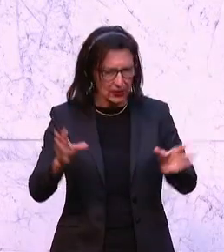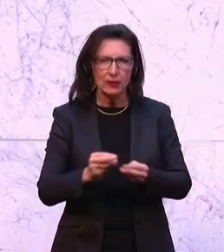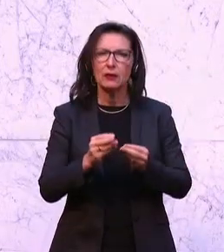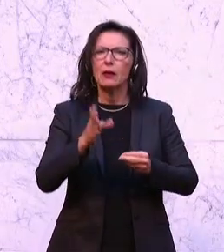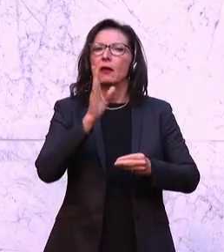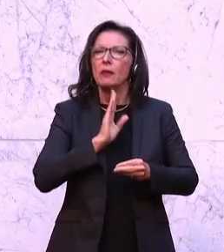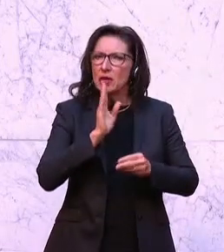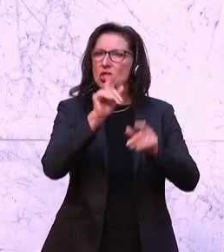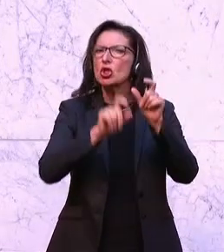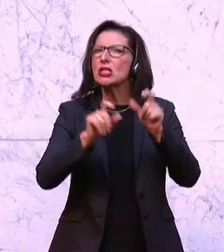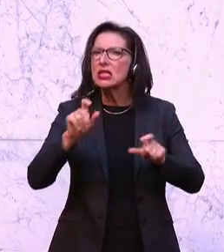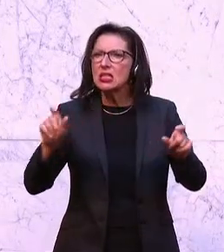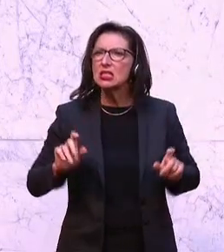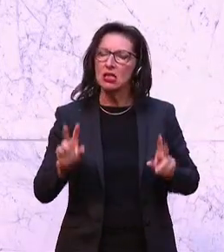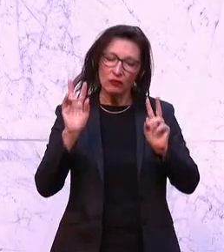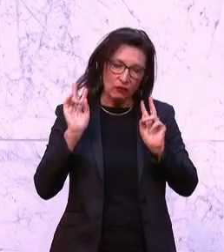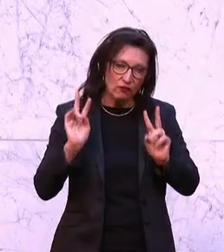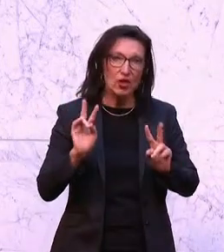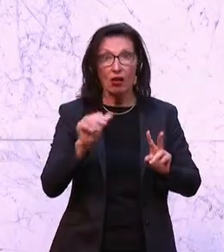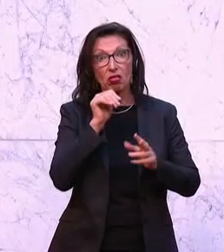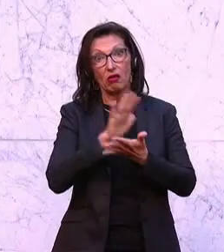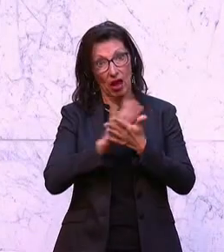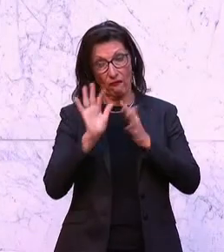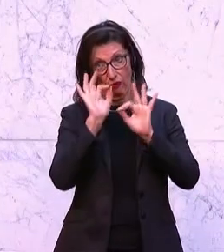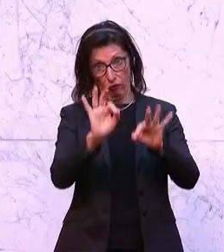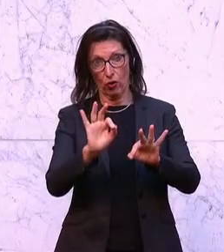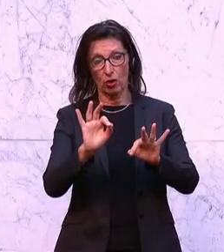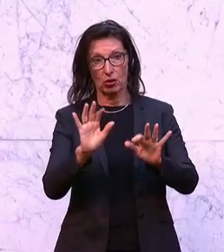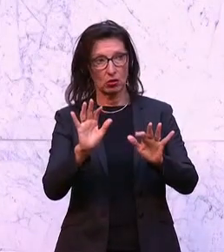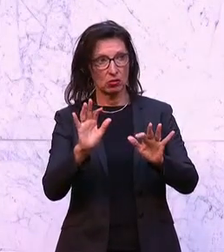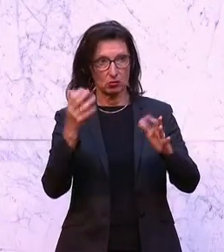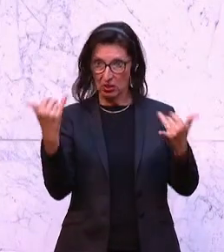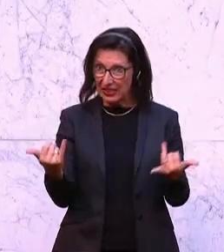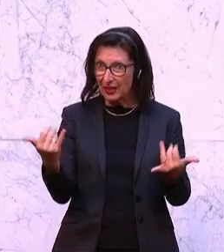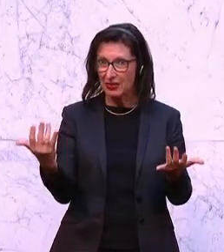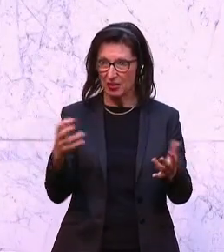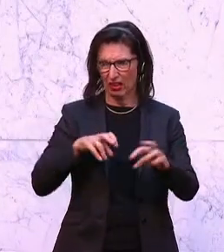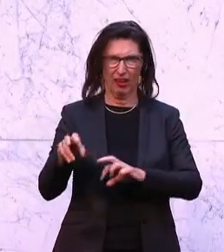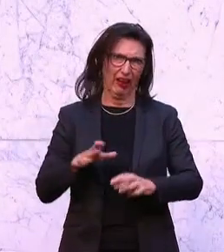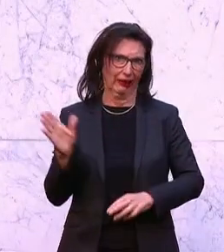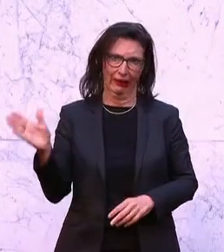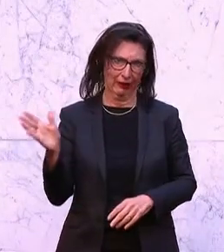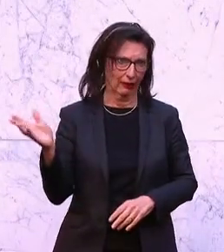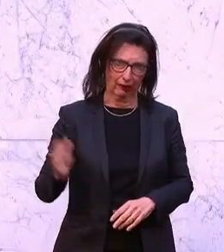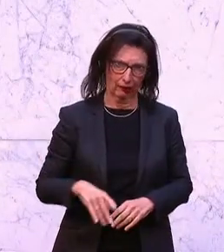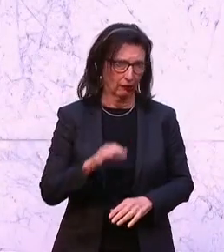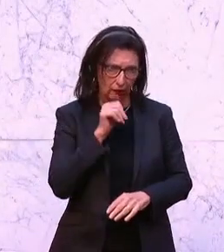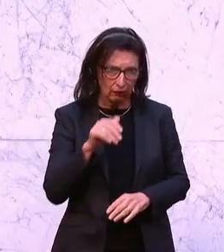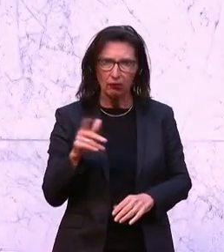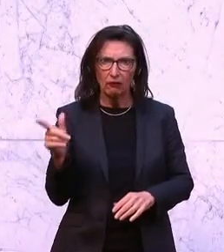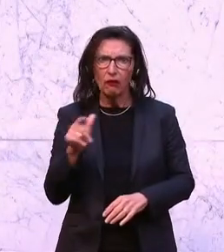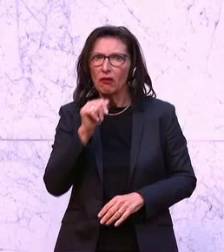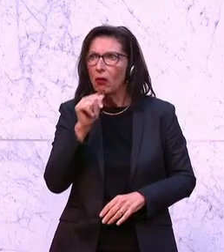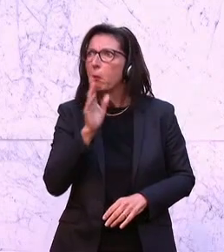Pensionistinnen haben es wahrlich nicht leicht zu Zeiten wie diesen und vor allem mit dieser Regierung, die sie nicht ernst nimmt